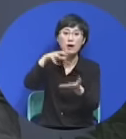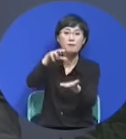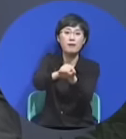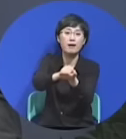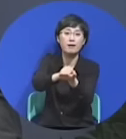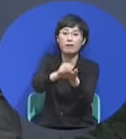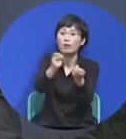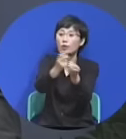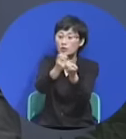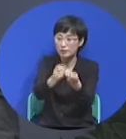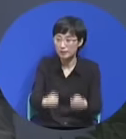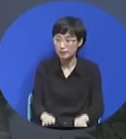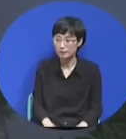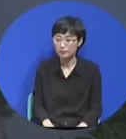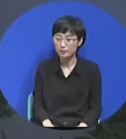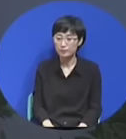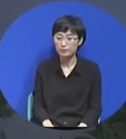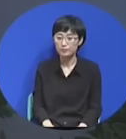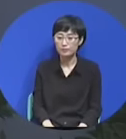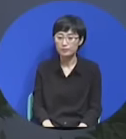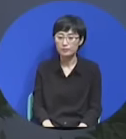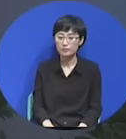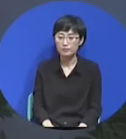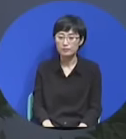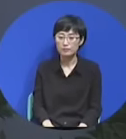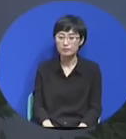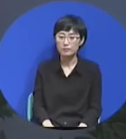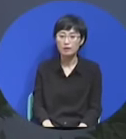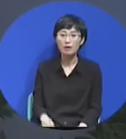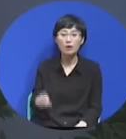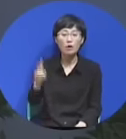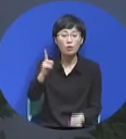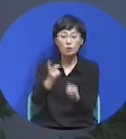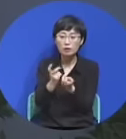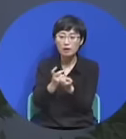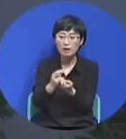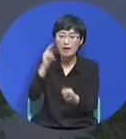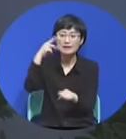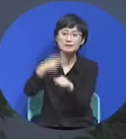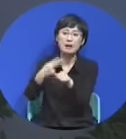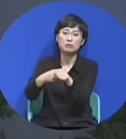복음 제대로 증거하는 바울 같은 인물이 있었다는 겁니다.